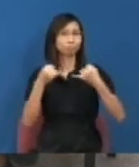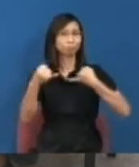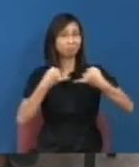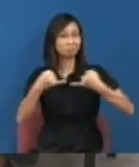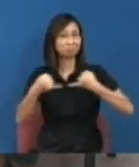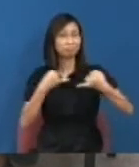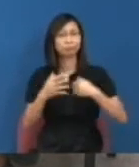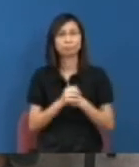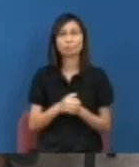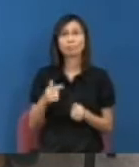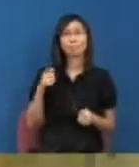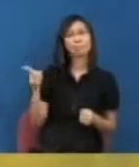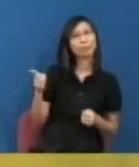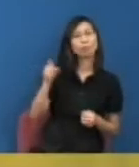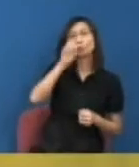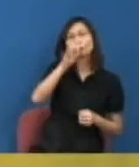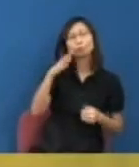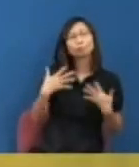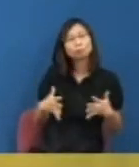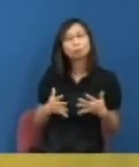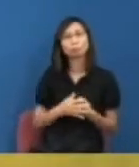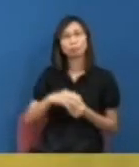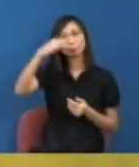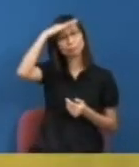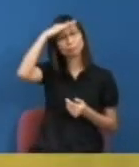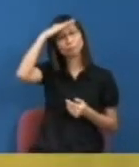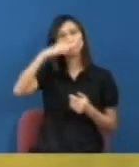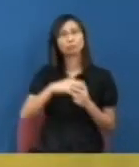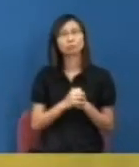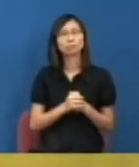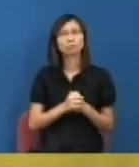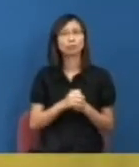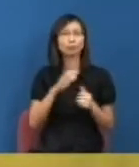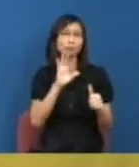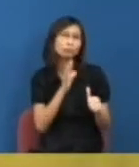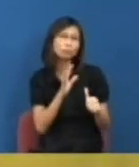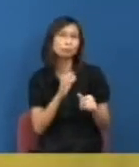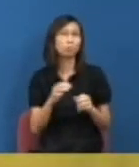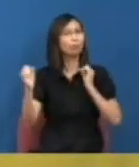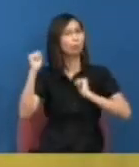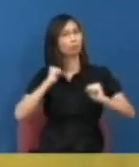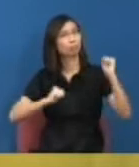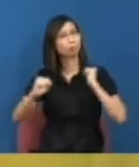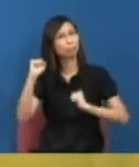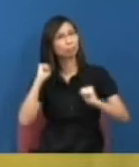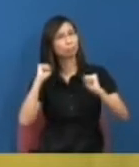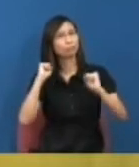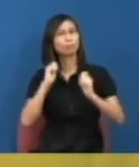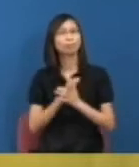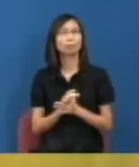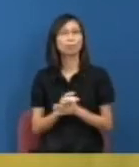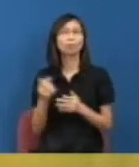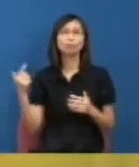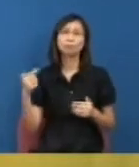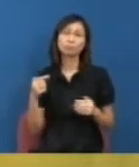才Danny也提過就是警方本身的一些反應或者一些行為其實可能已經是超越